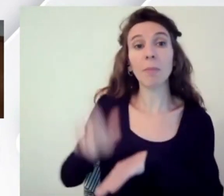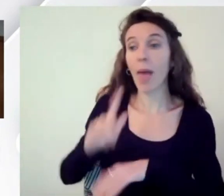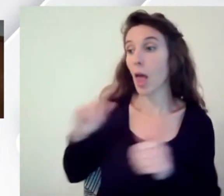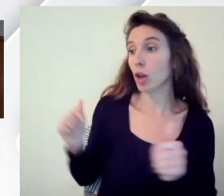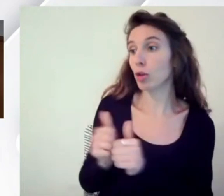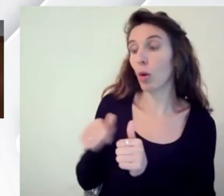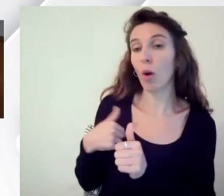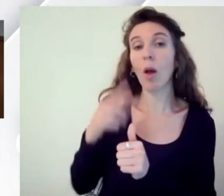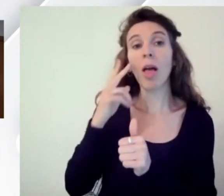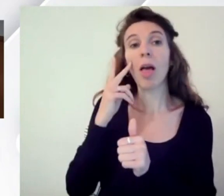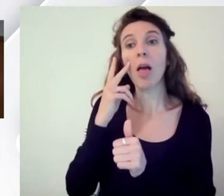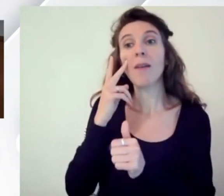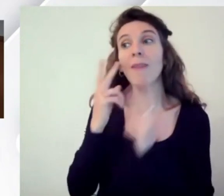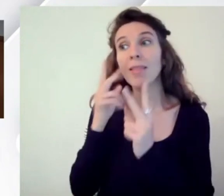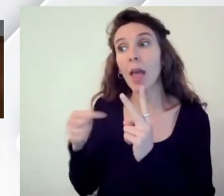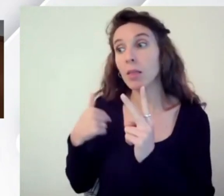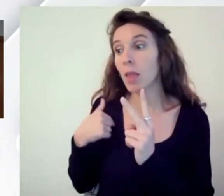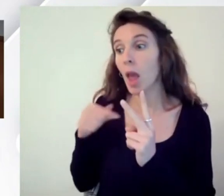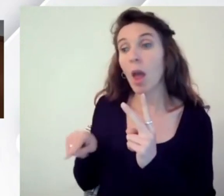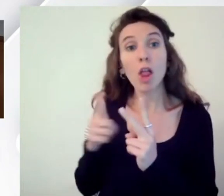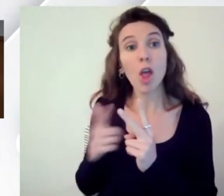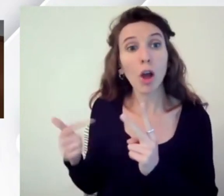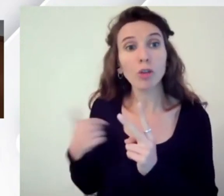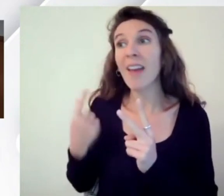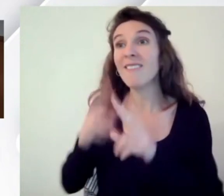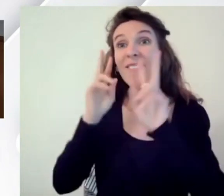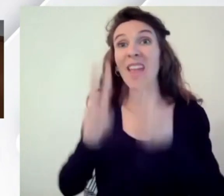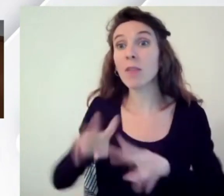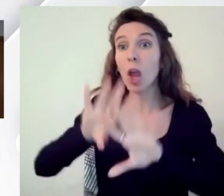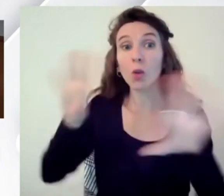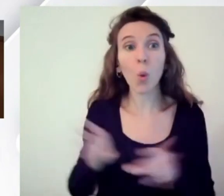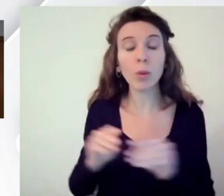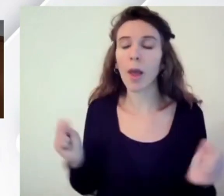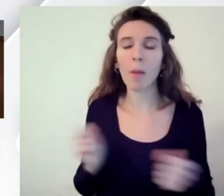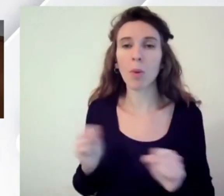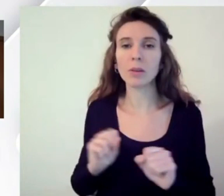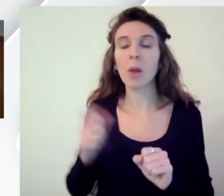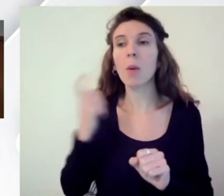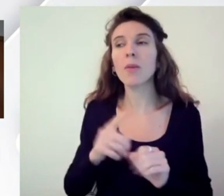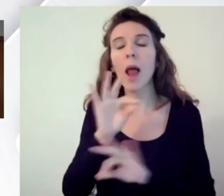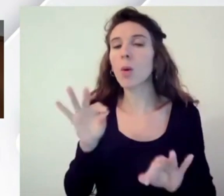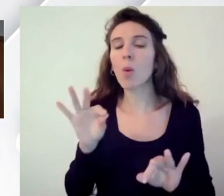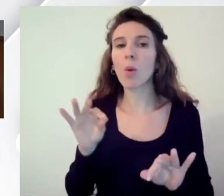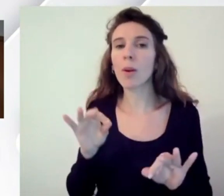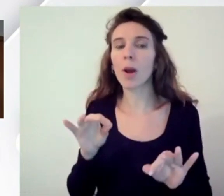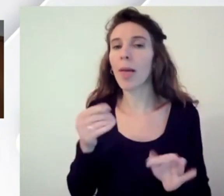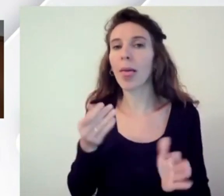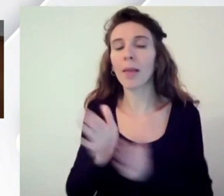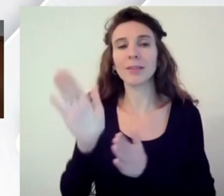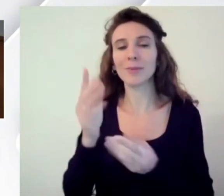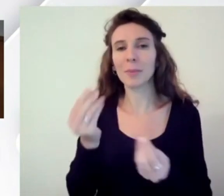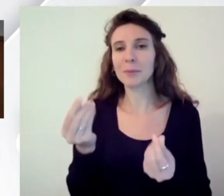vedente non riesco a fare tutte le verifiche perché ci sono delle cose che mi sfuggono proprio perché sono inaccessibili